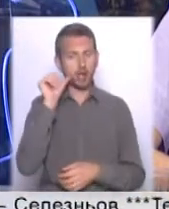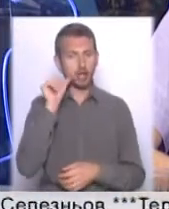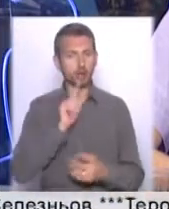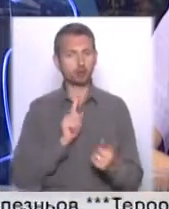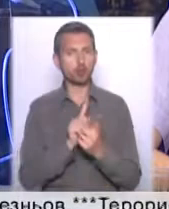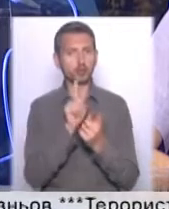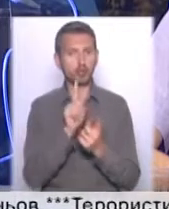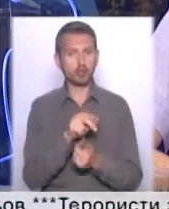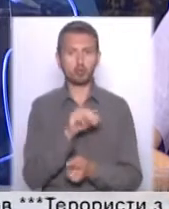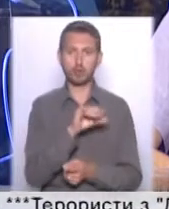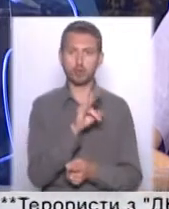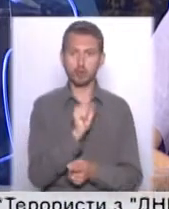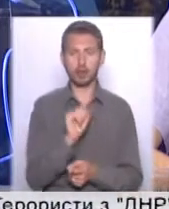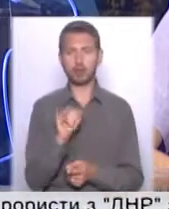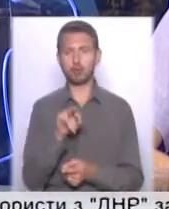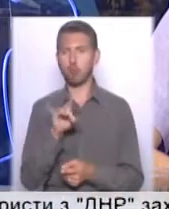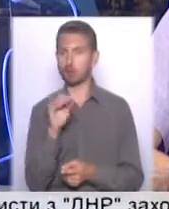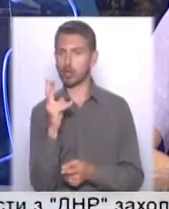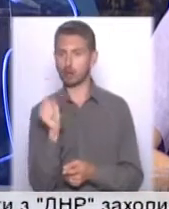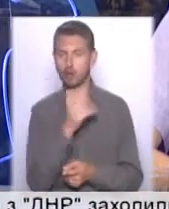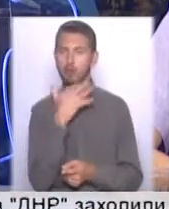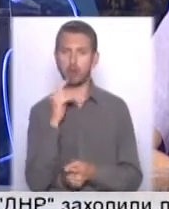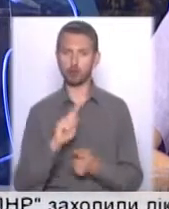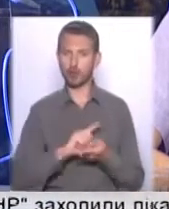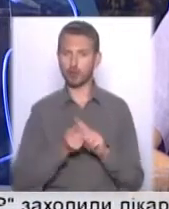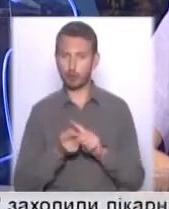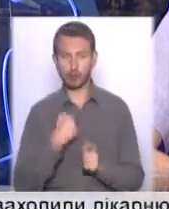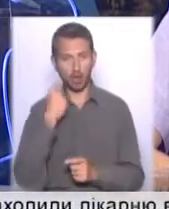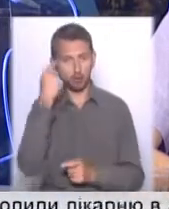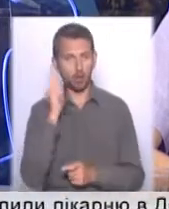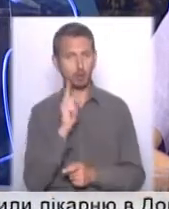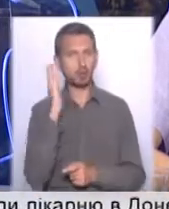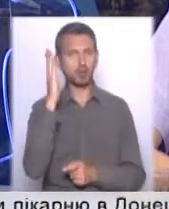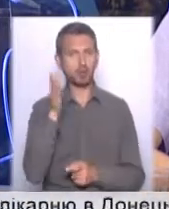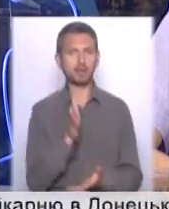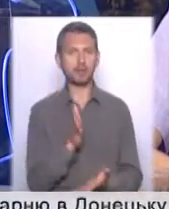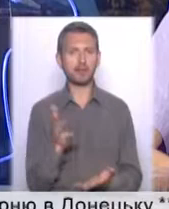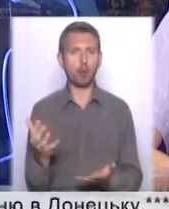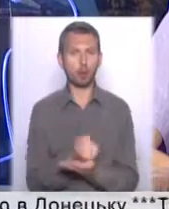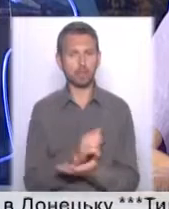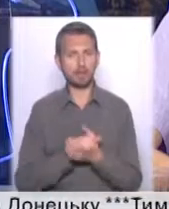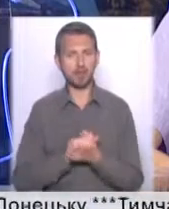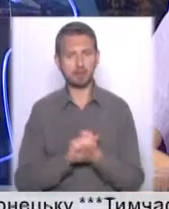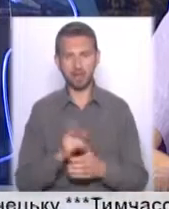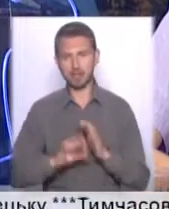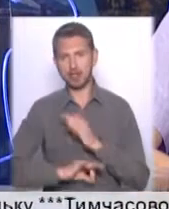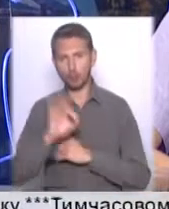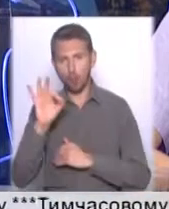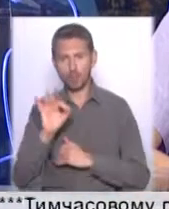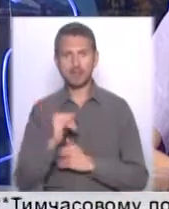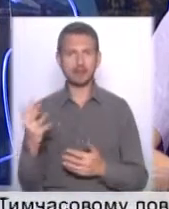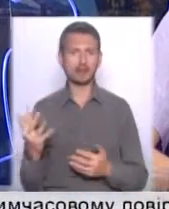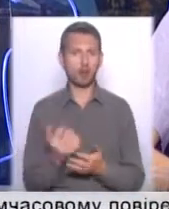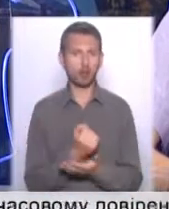зустріч Путіна і Порошенка, вона багато що змінює. Я думаю, що перспективи знаходження примирення на Сході і знаходження